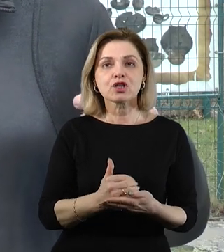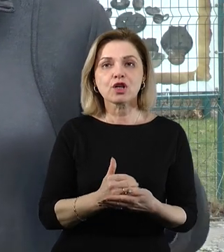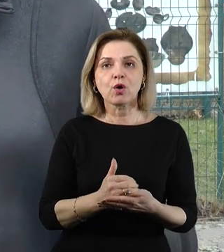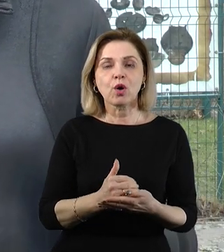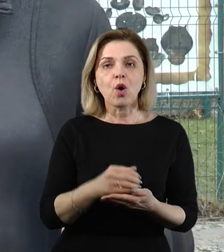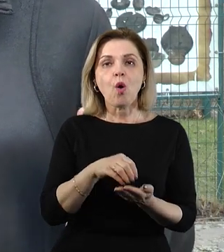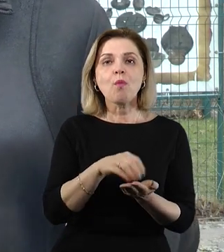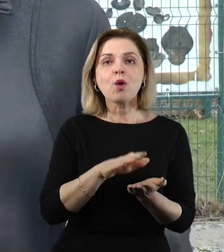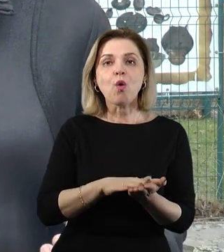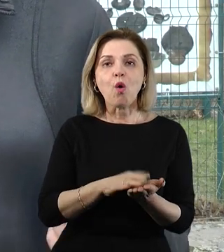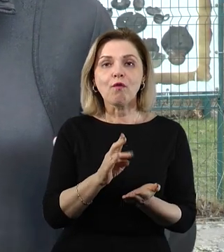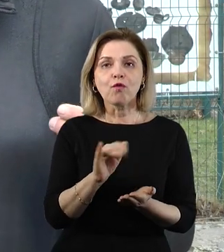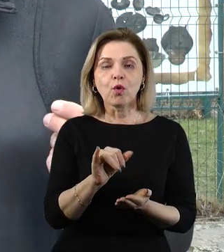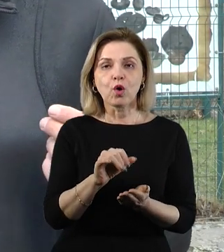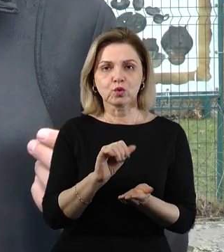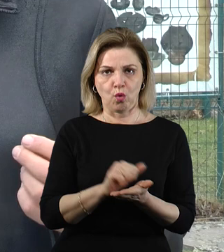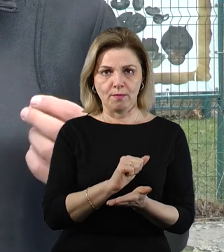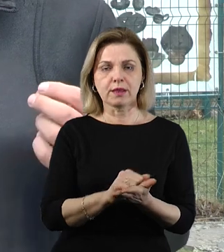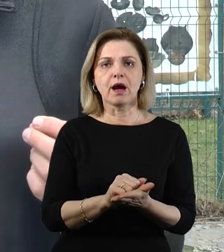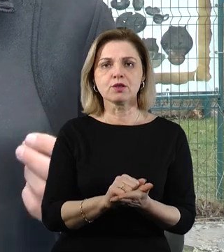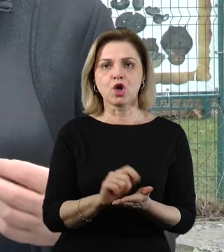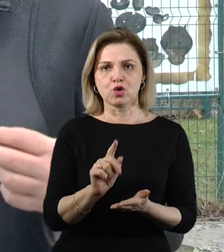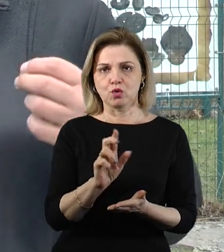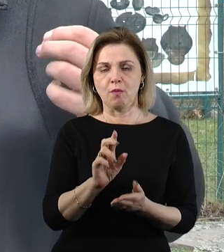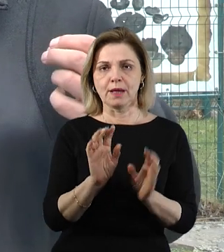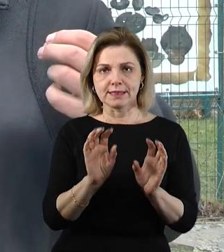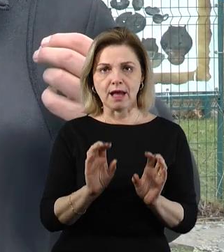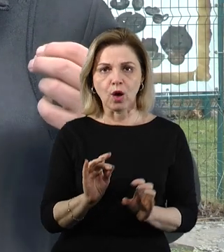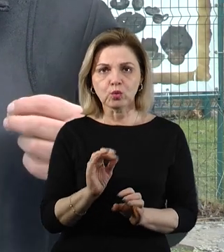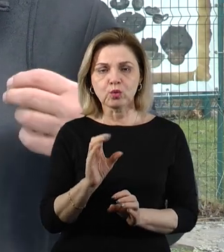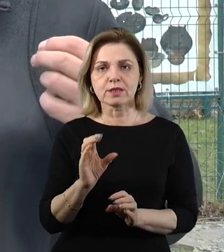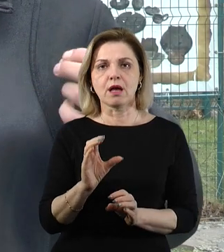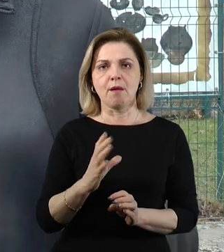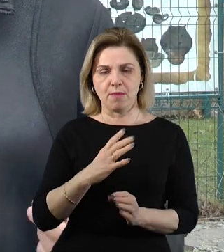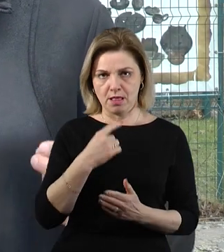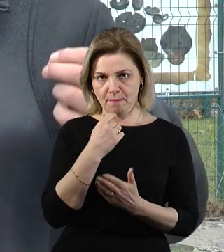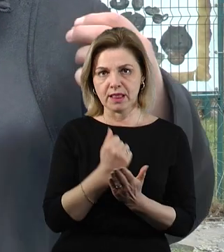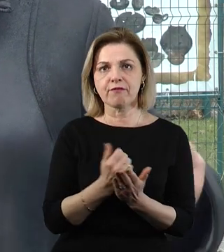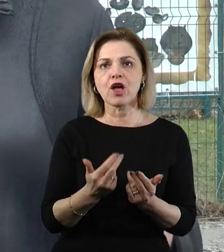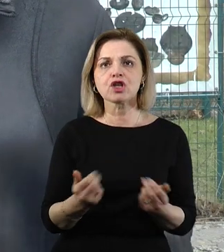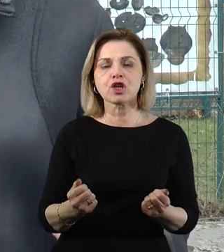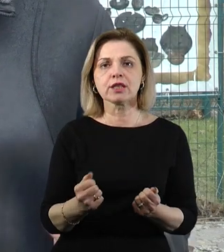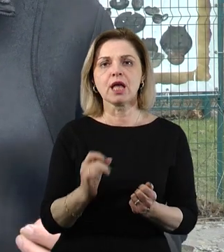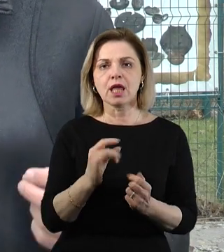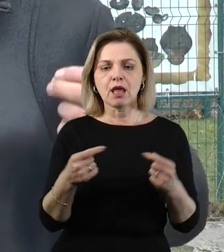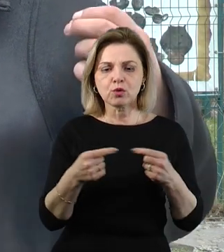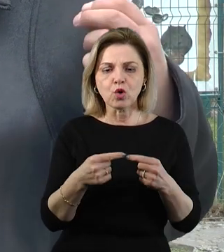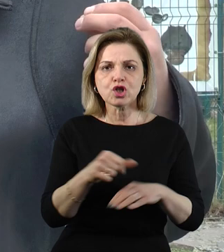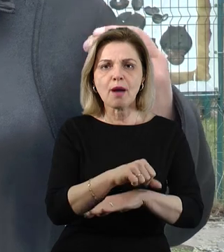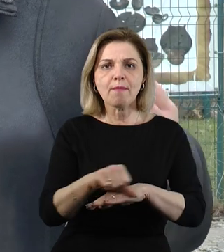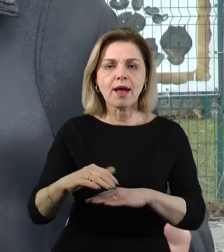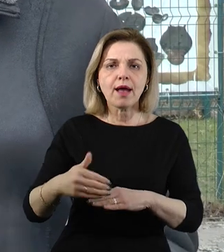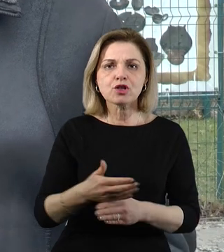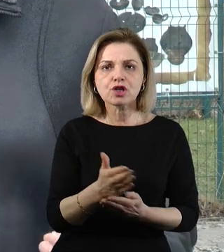облікову документацію, щоб її статус був підтвердженим, визначеним межами,